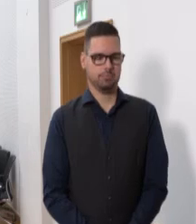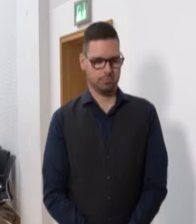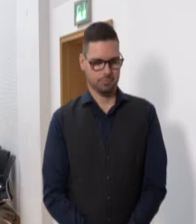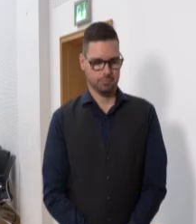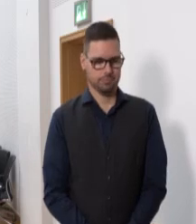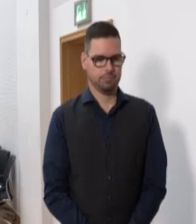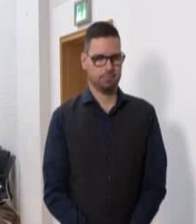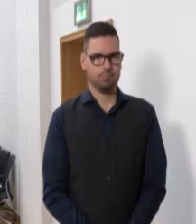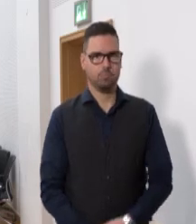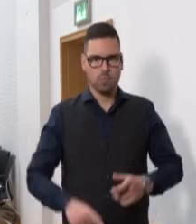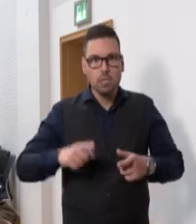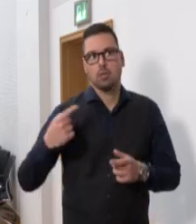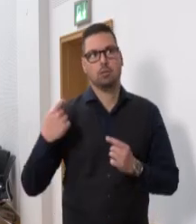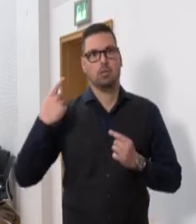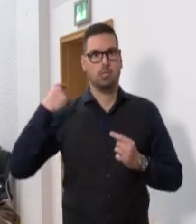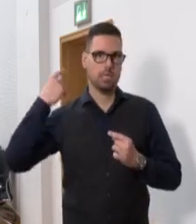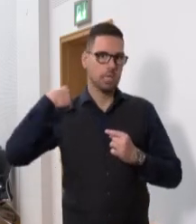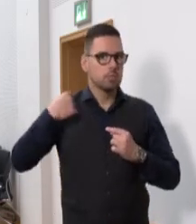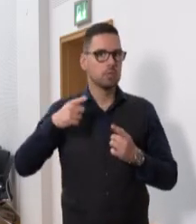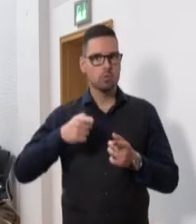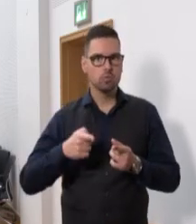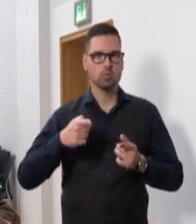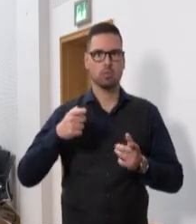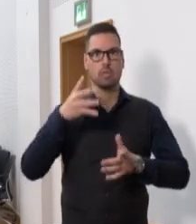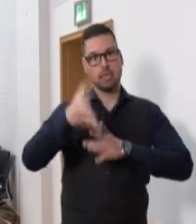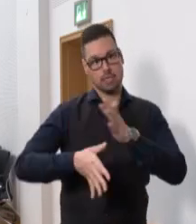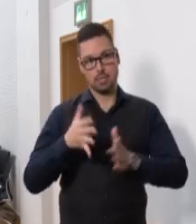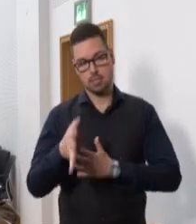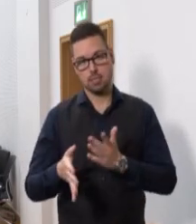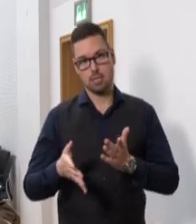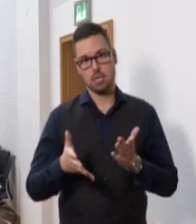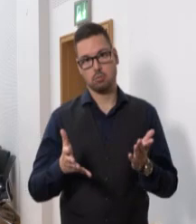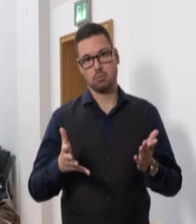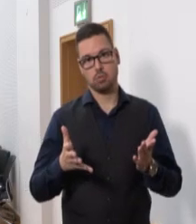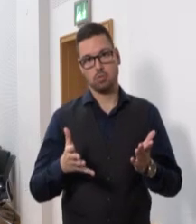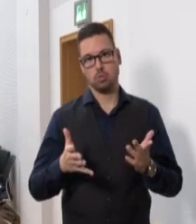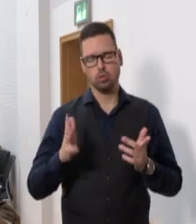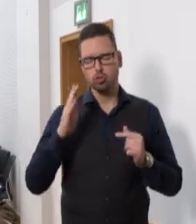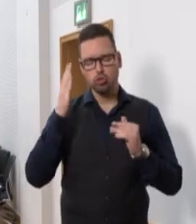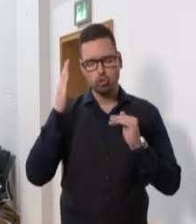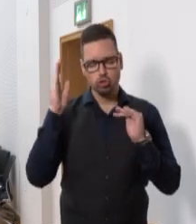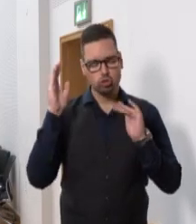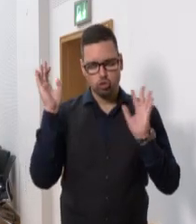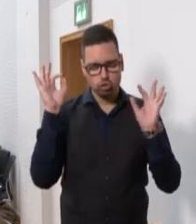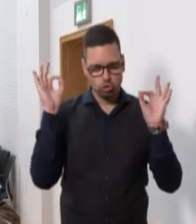Das hat im Übrigen eben auch noch mal das, was Sie hier zu Besten gegeben haben, bewiesen. Schämen Sie sich.